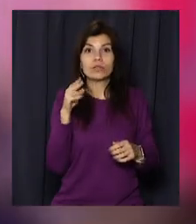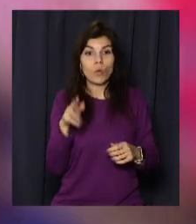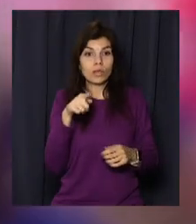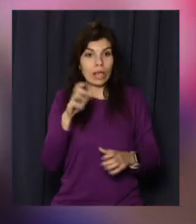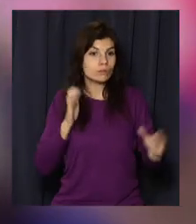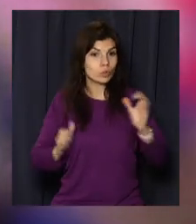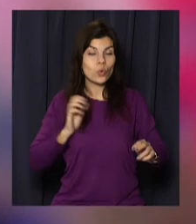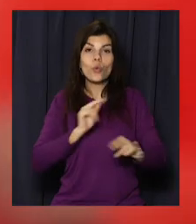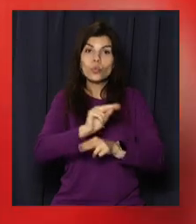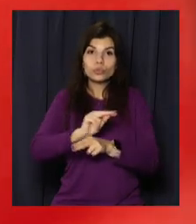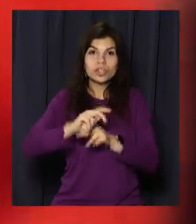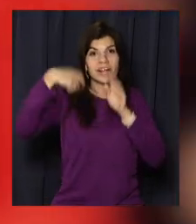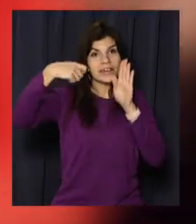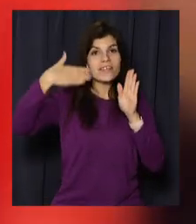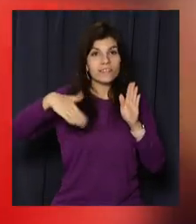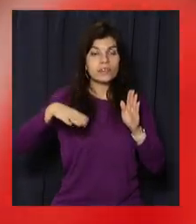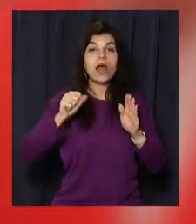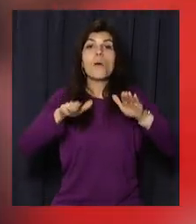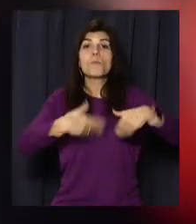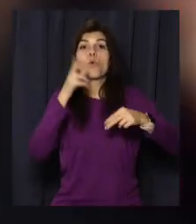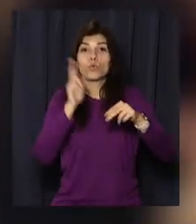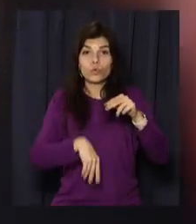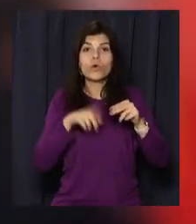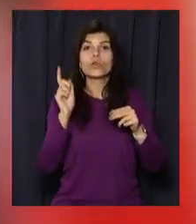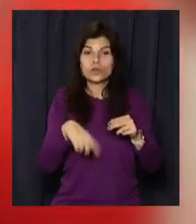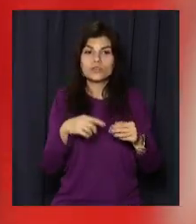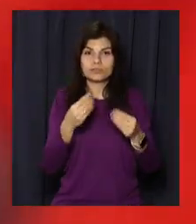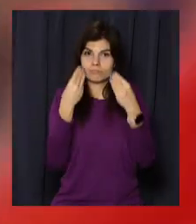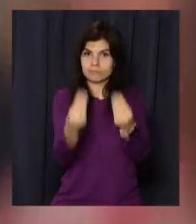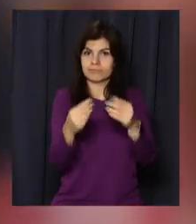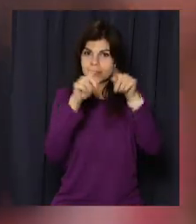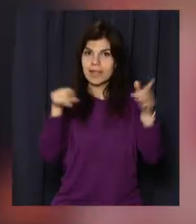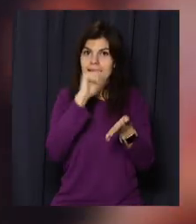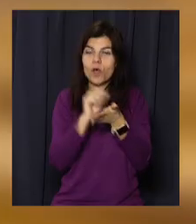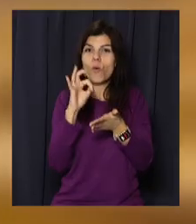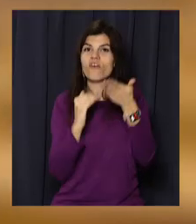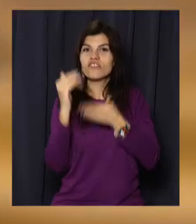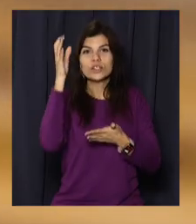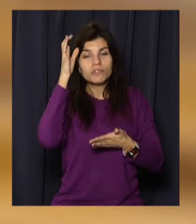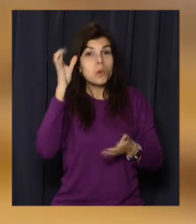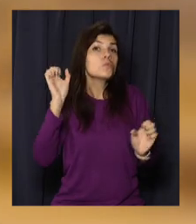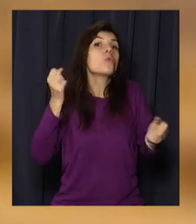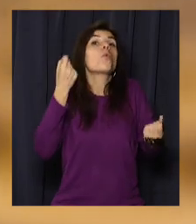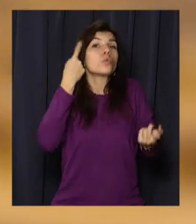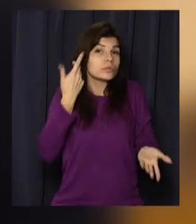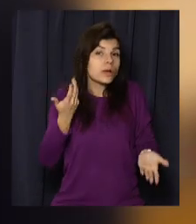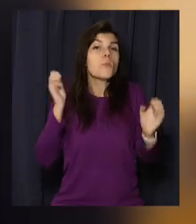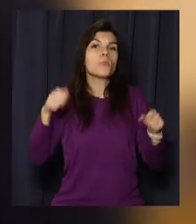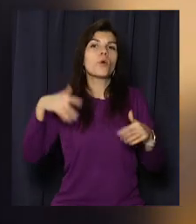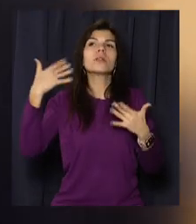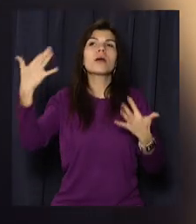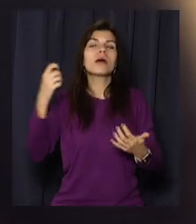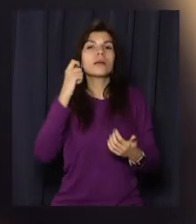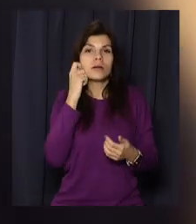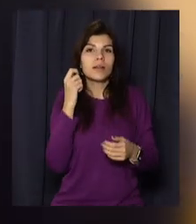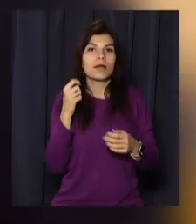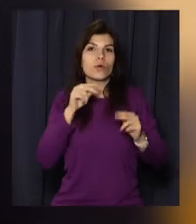студентів навчатимуть зйомці відео, а після закінчення навіть вручать диплом про вищу освіту. Тож, хто знає, можливо, за декілька років на